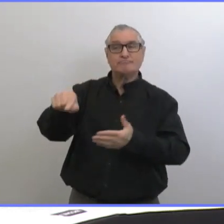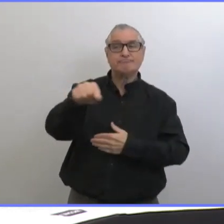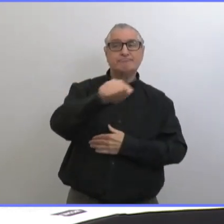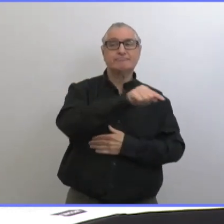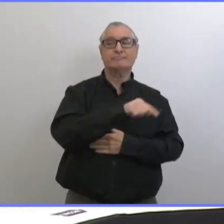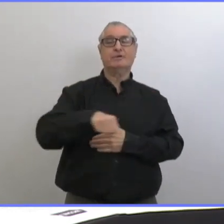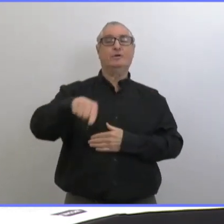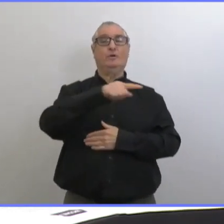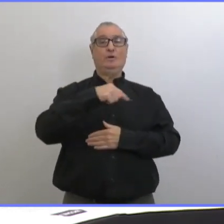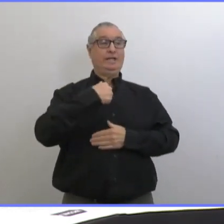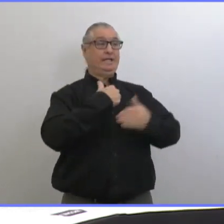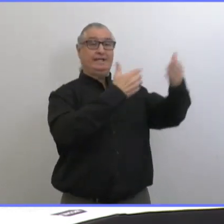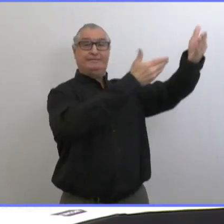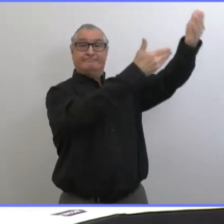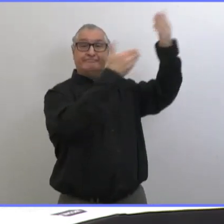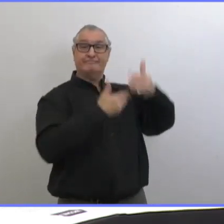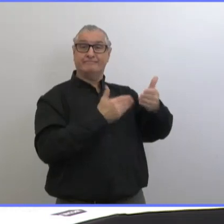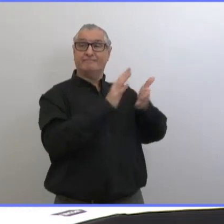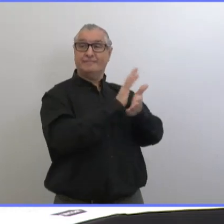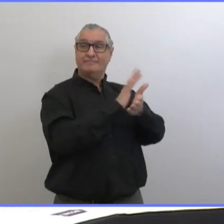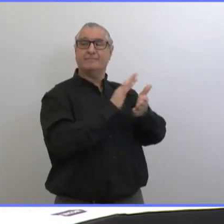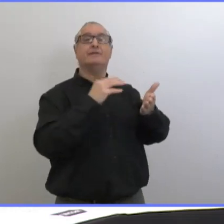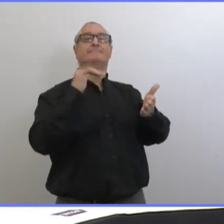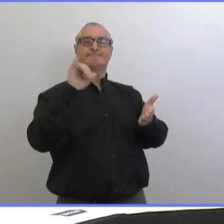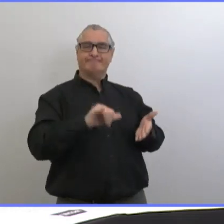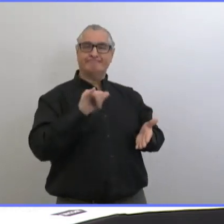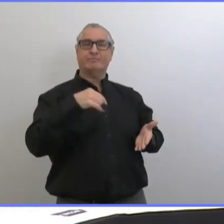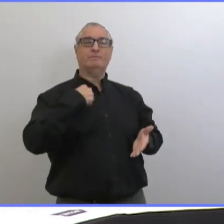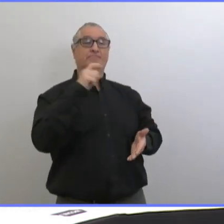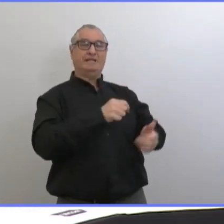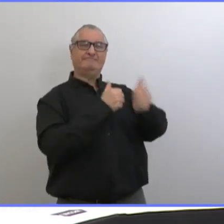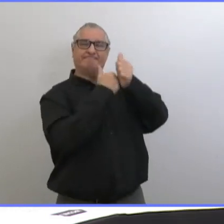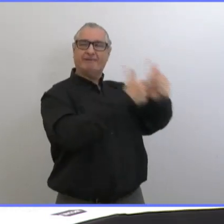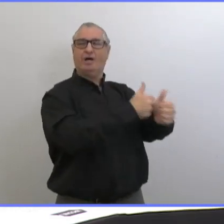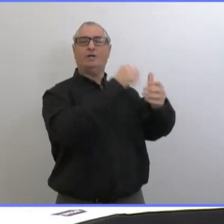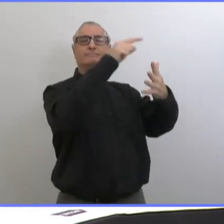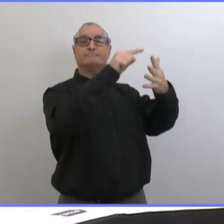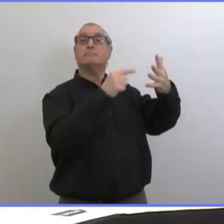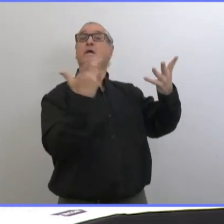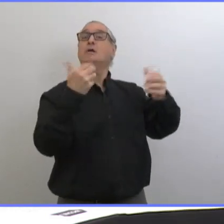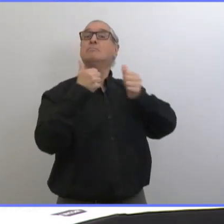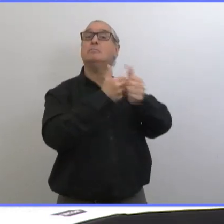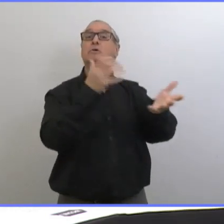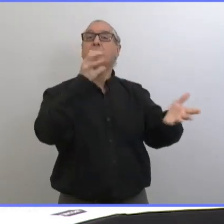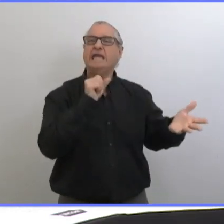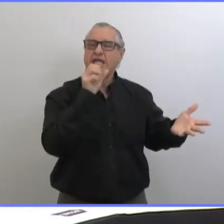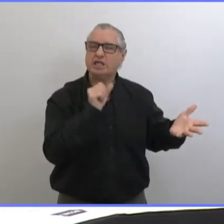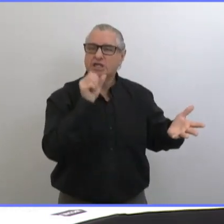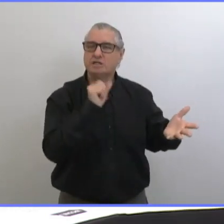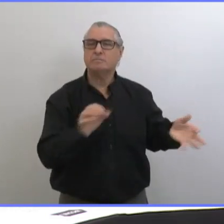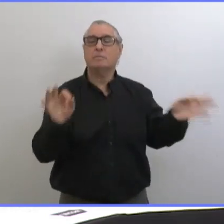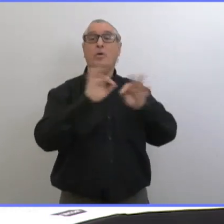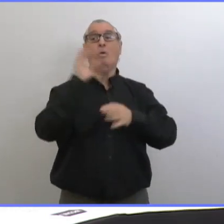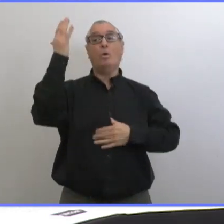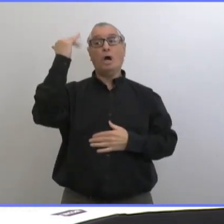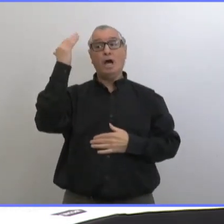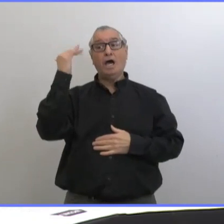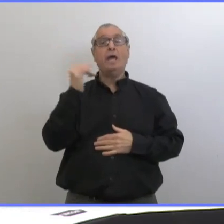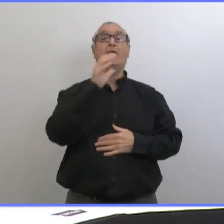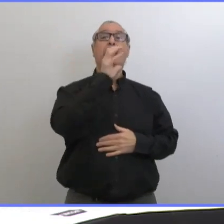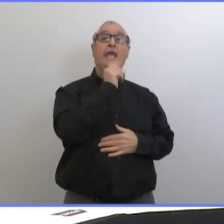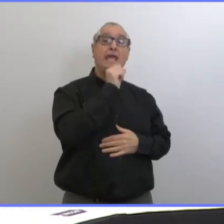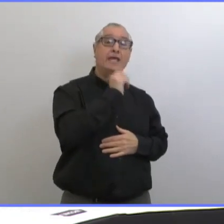recherches, on a vu qu'une approche par l'âge, c'était le meilleur moyen d'éviter les pires